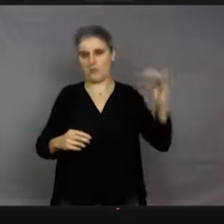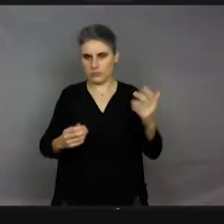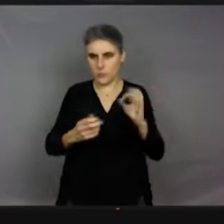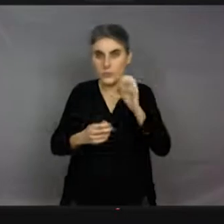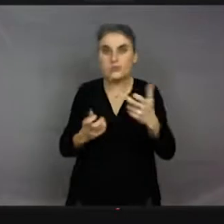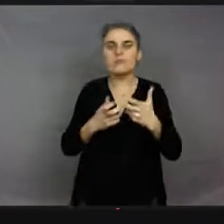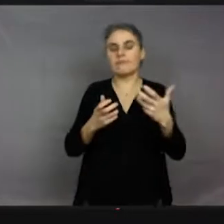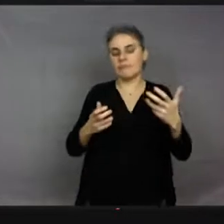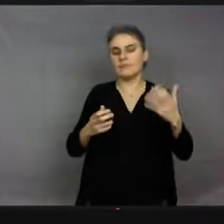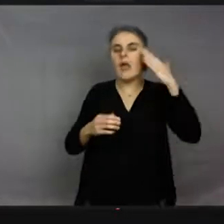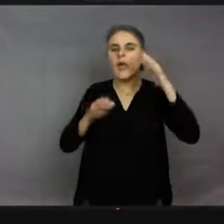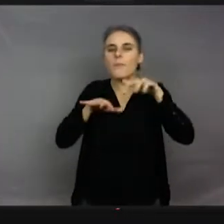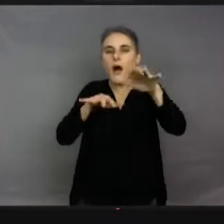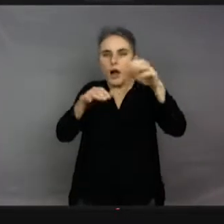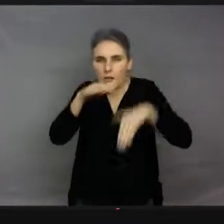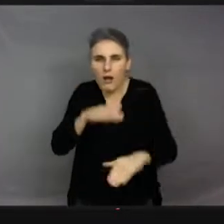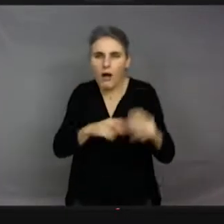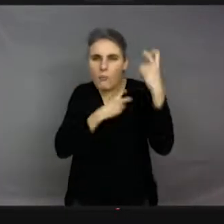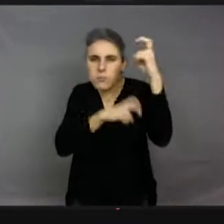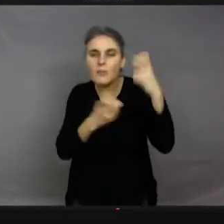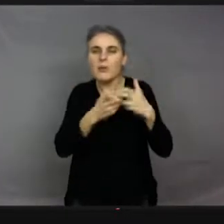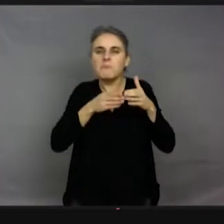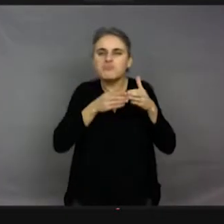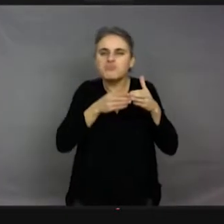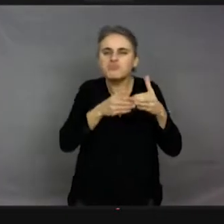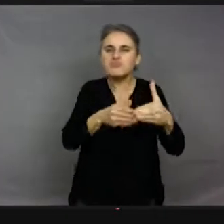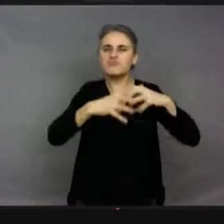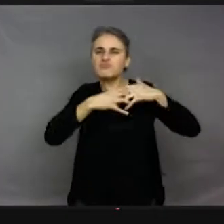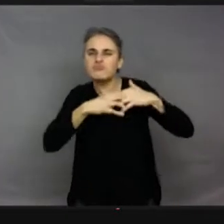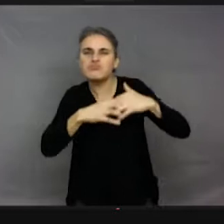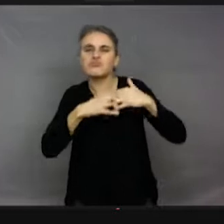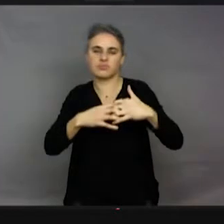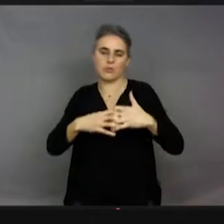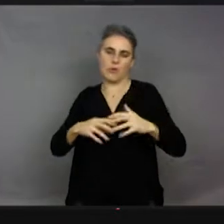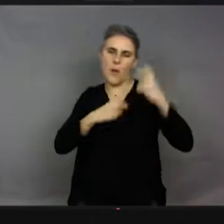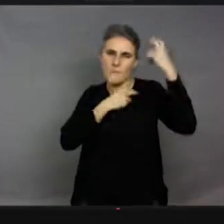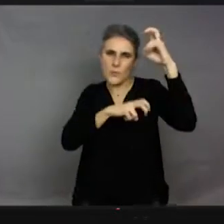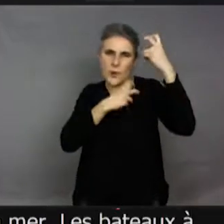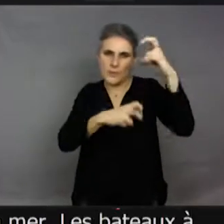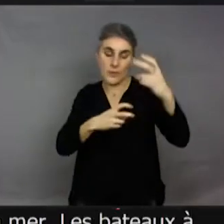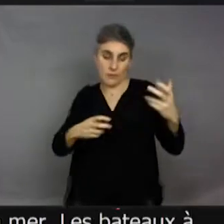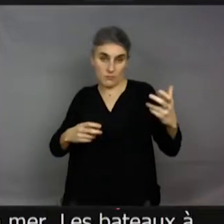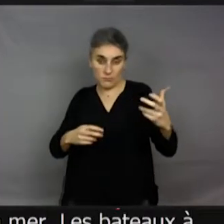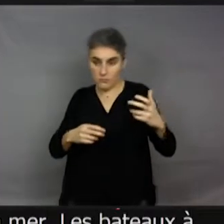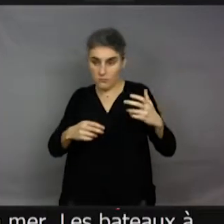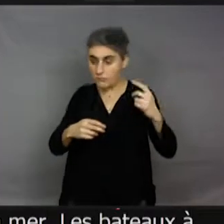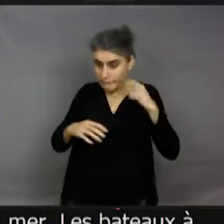moteur empêchent les grands mammifères de communiquer. Bref, il y a plein d'animaux qui communiquent sous l'eau, dont les insectes. Et en